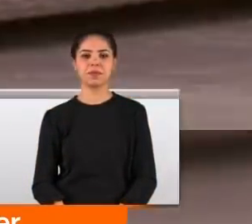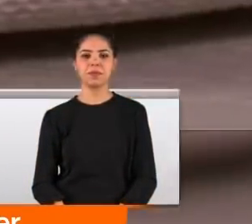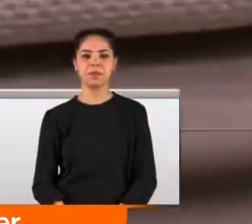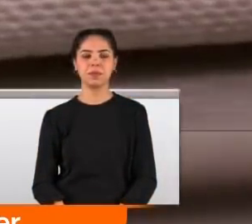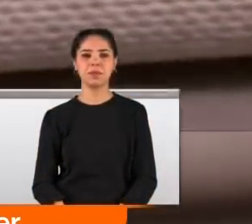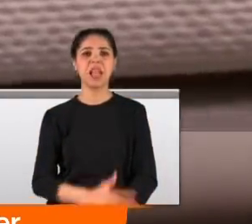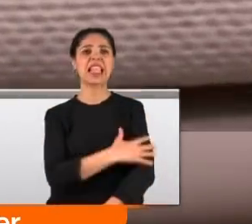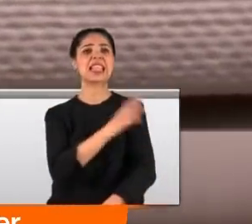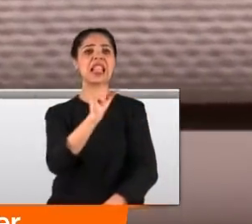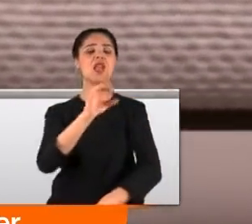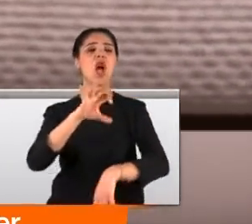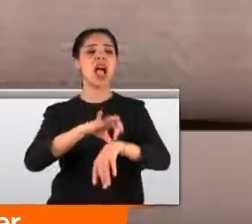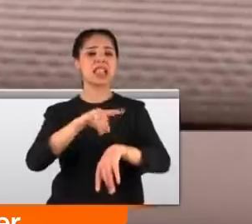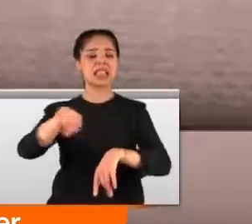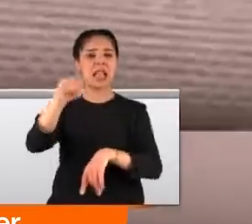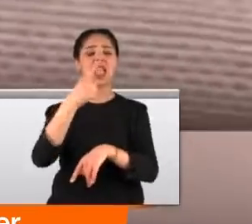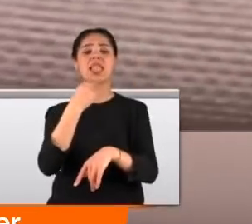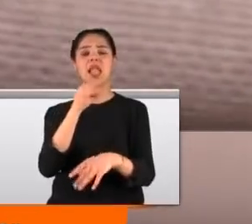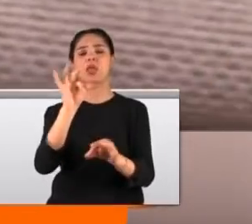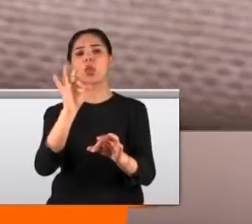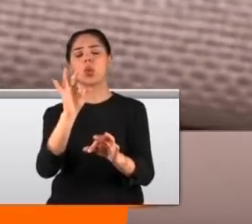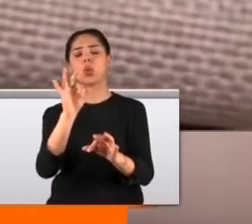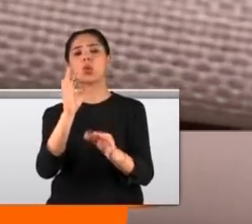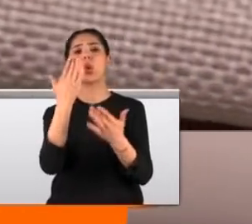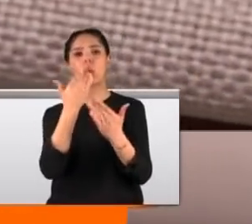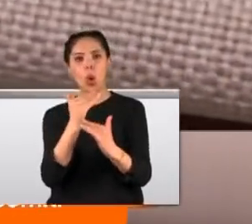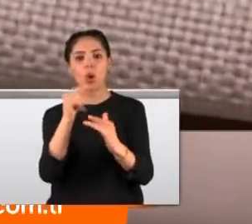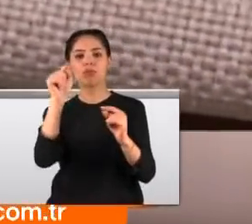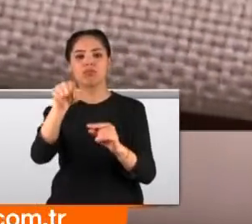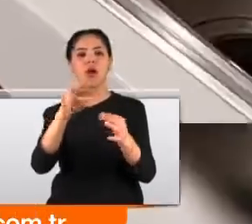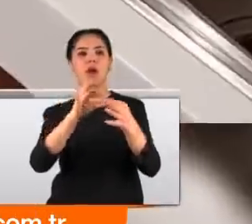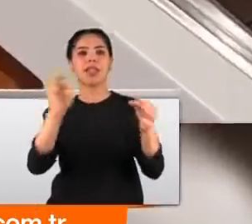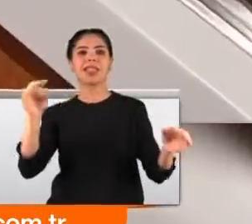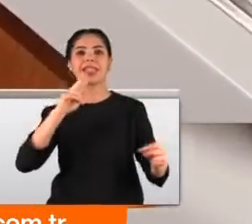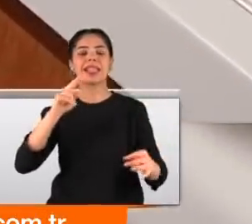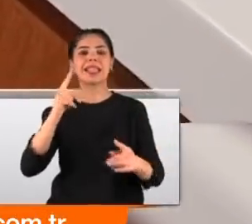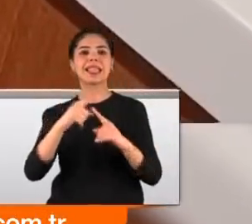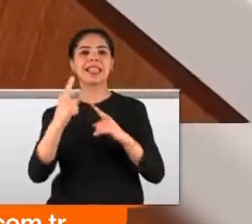Tansiyon hastası yemeklerinin tadı tuzu artık bu teknolojik çubuklara emanet.